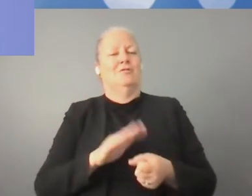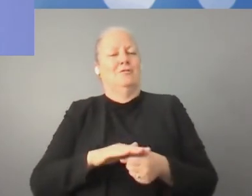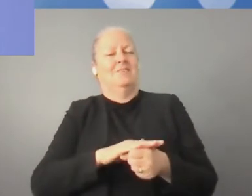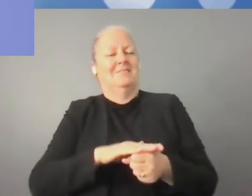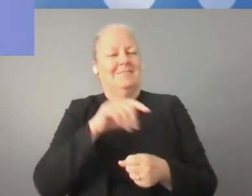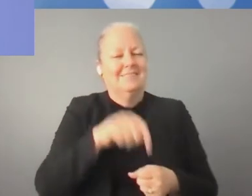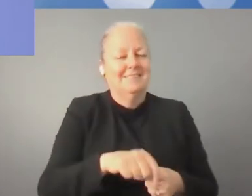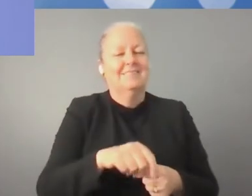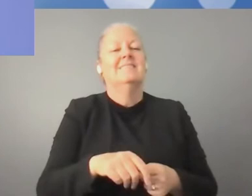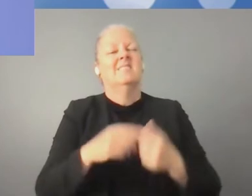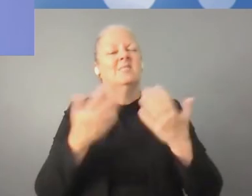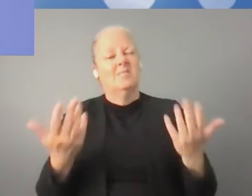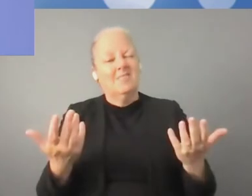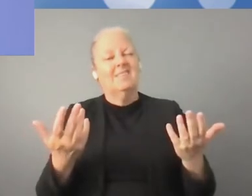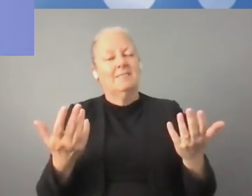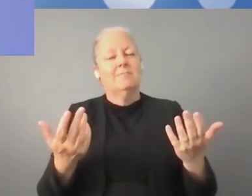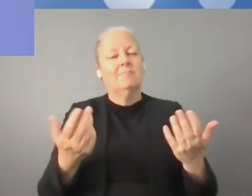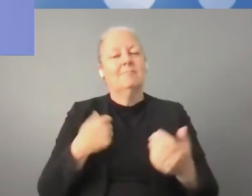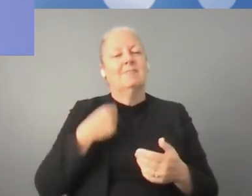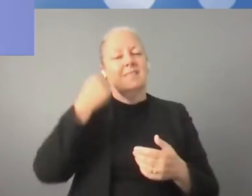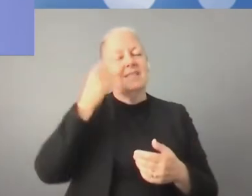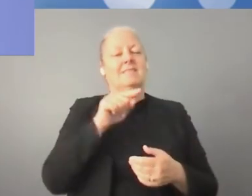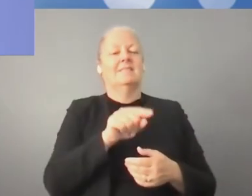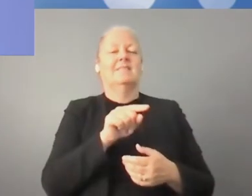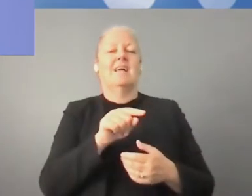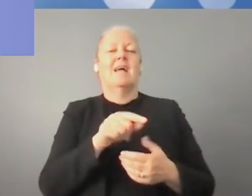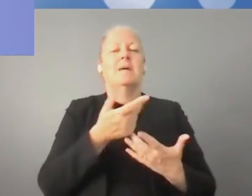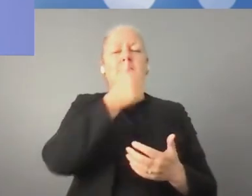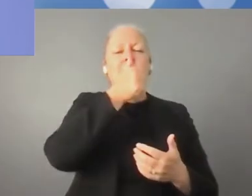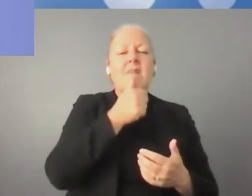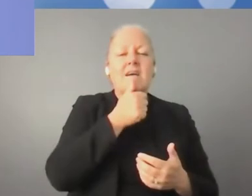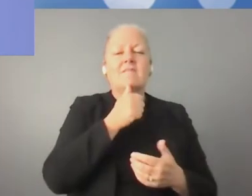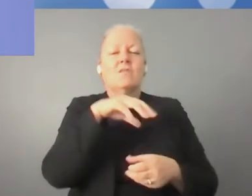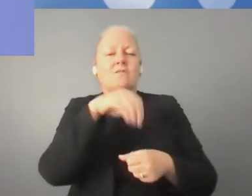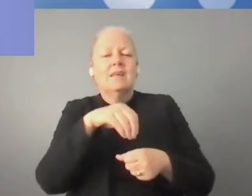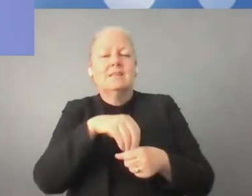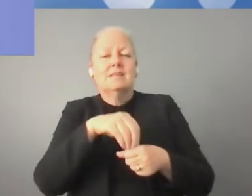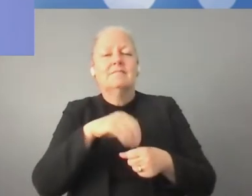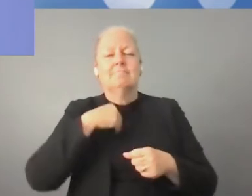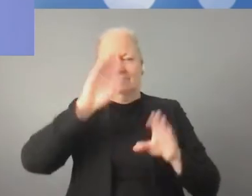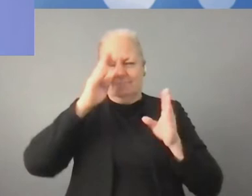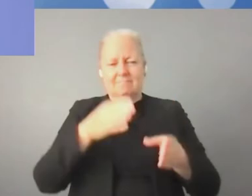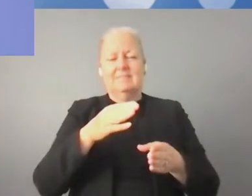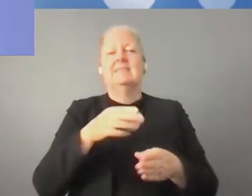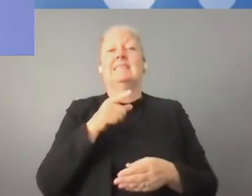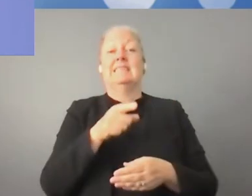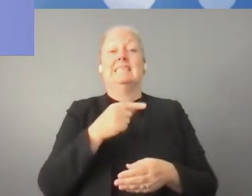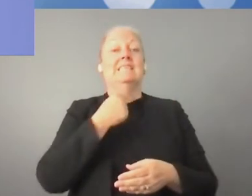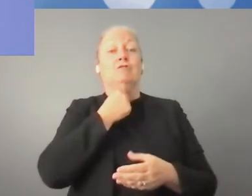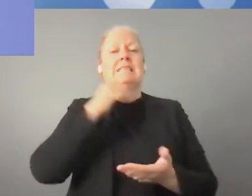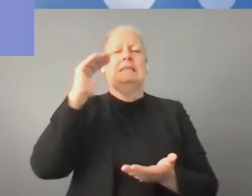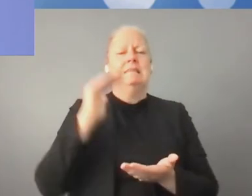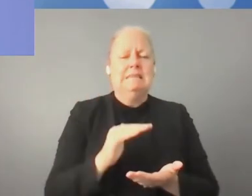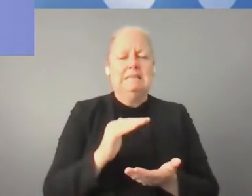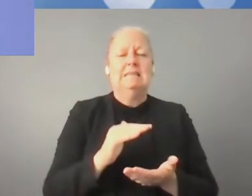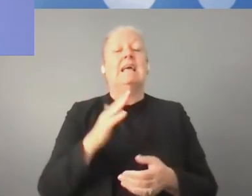późniejszym etapie rozwoju firmy. I w związku z tym